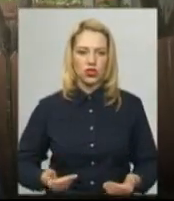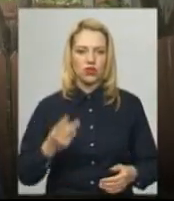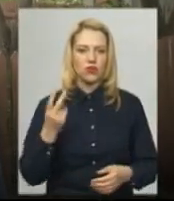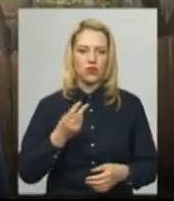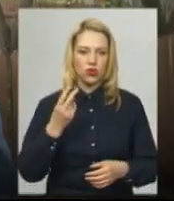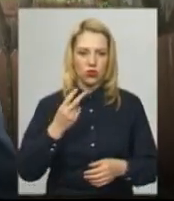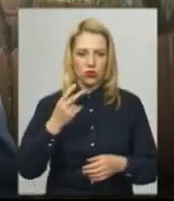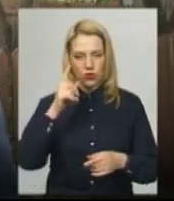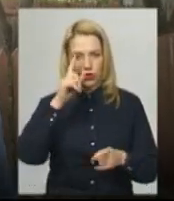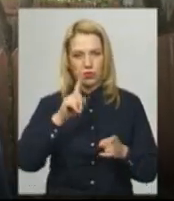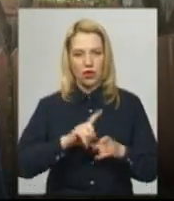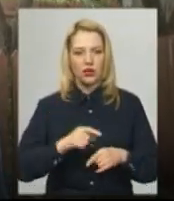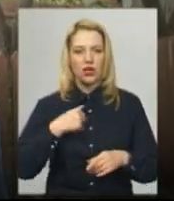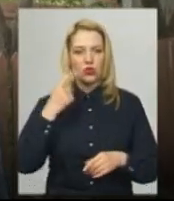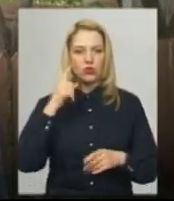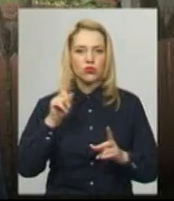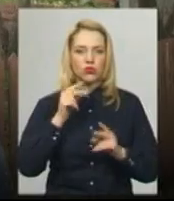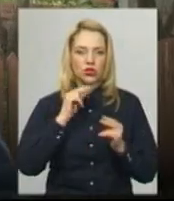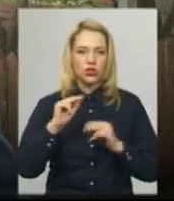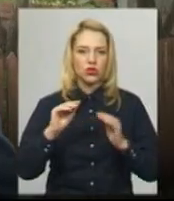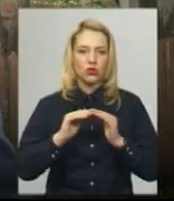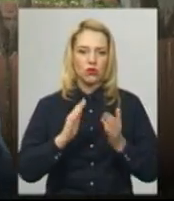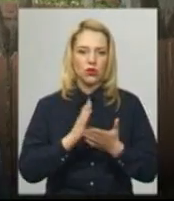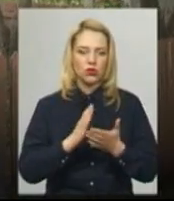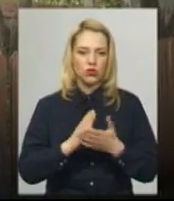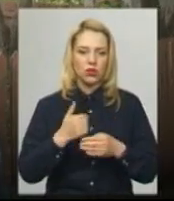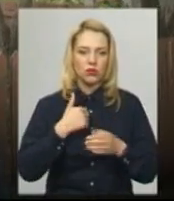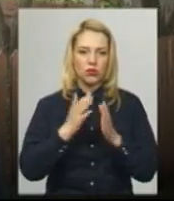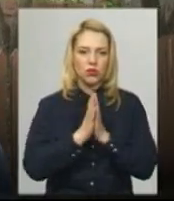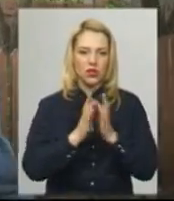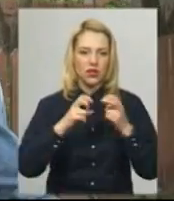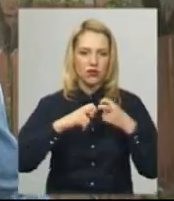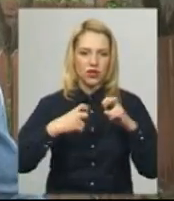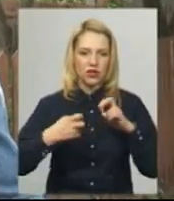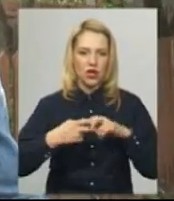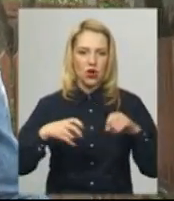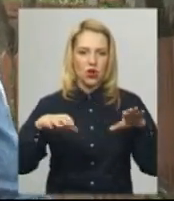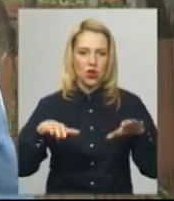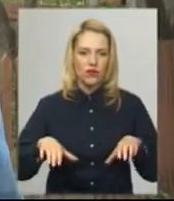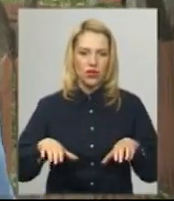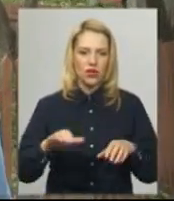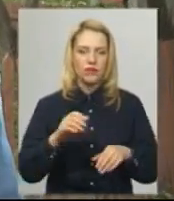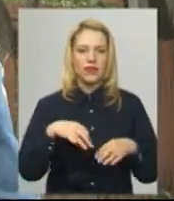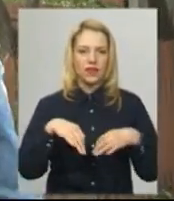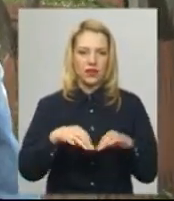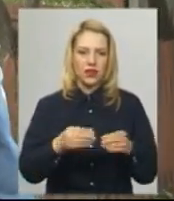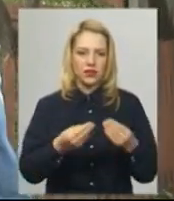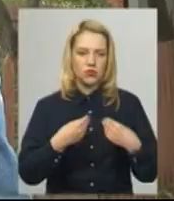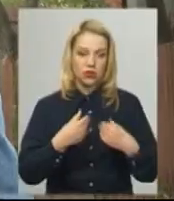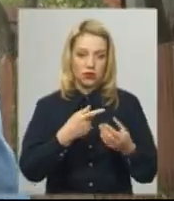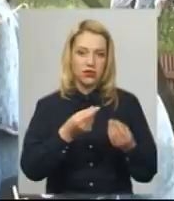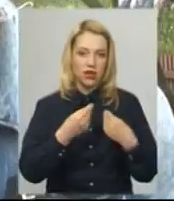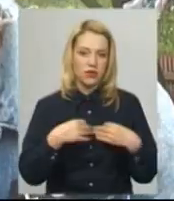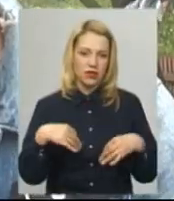вдома бути, чим десь побути там. Ми попросили у франківському голові транспорт. Він дав нам